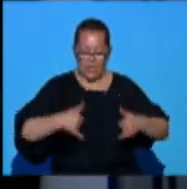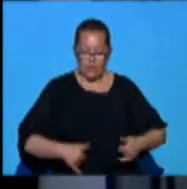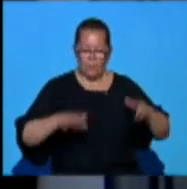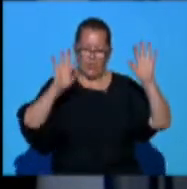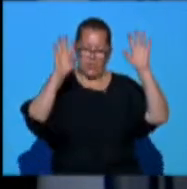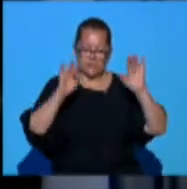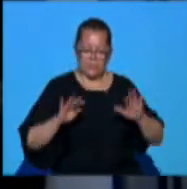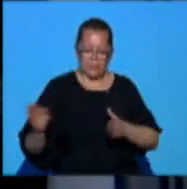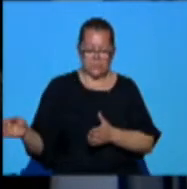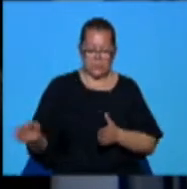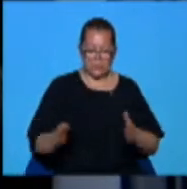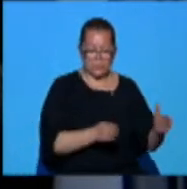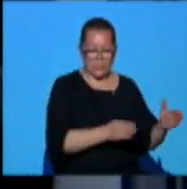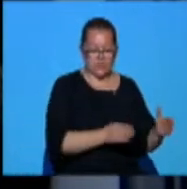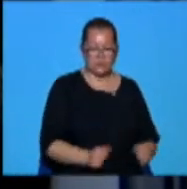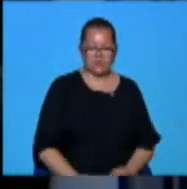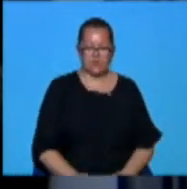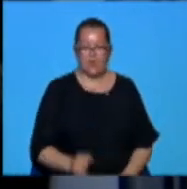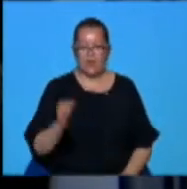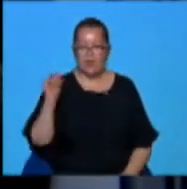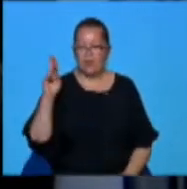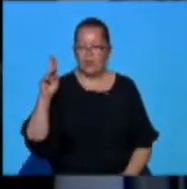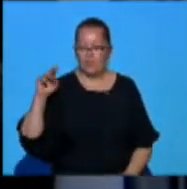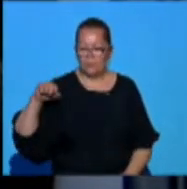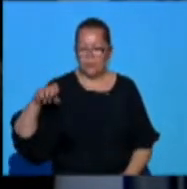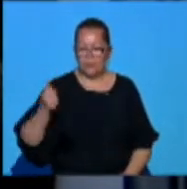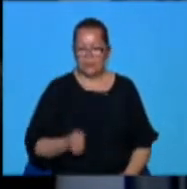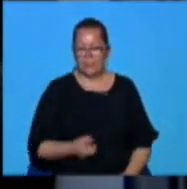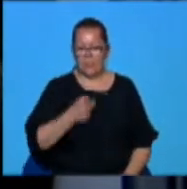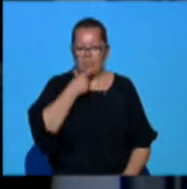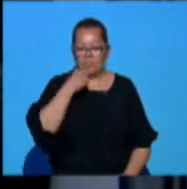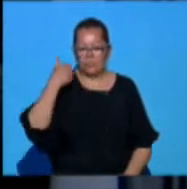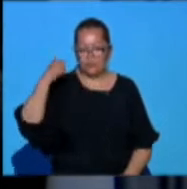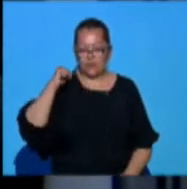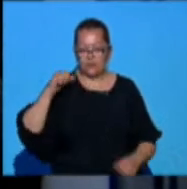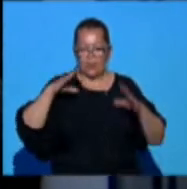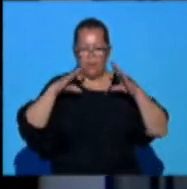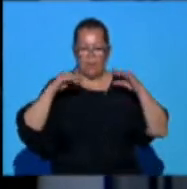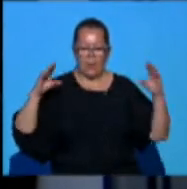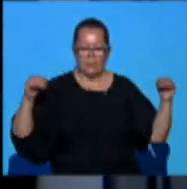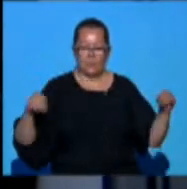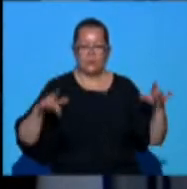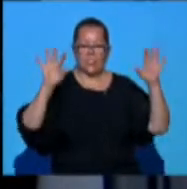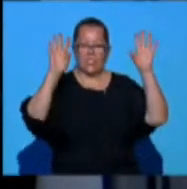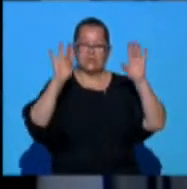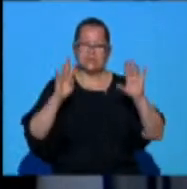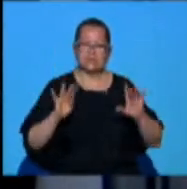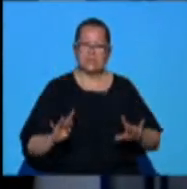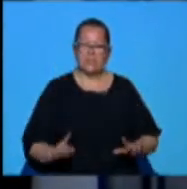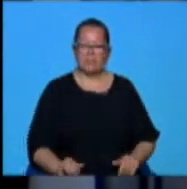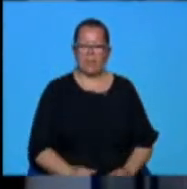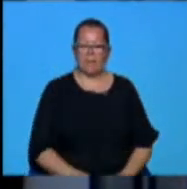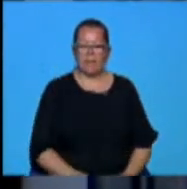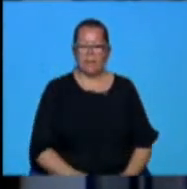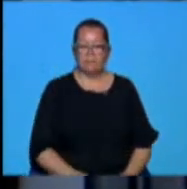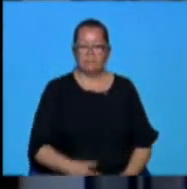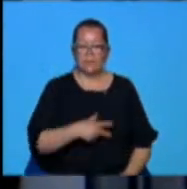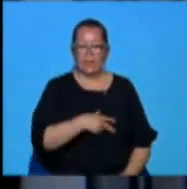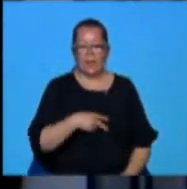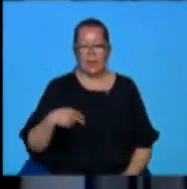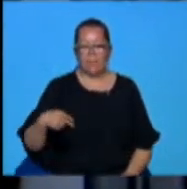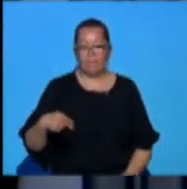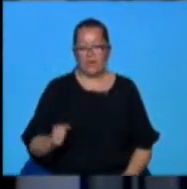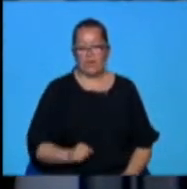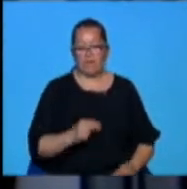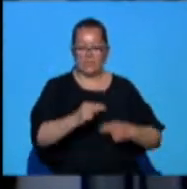început de iunie? Sincer, m-așteptam să găsesc mai multă. Anul trecut a fost mult mai mult în perioada asta. Se pare că vremea a ținut